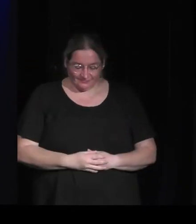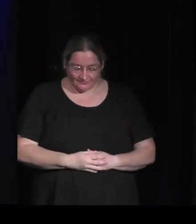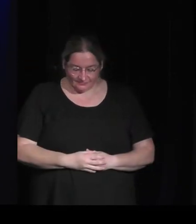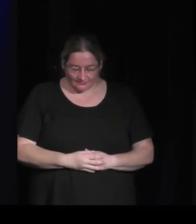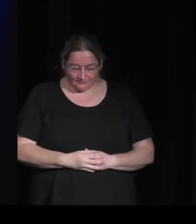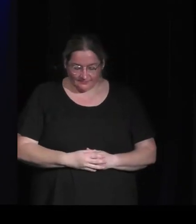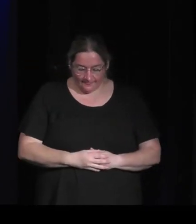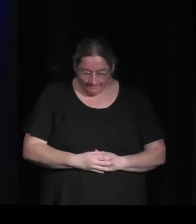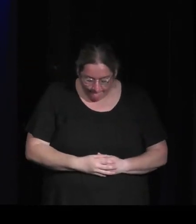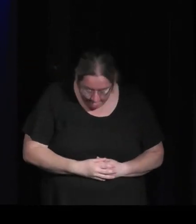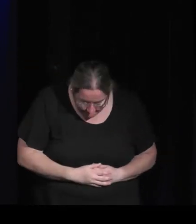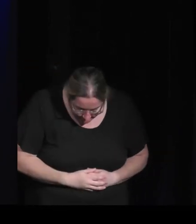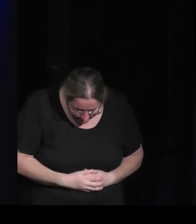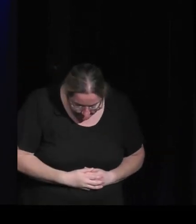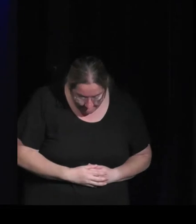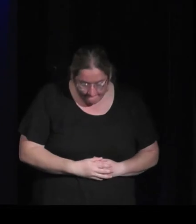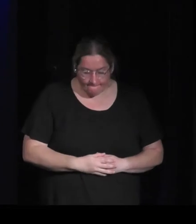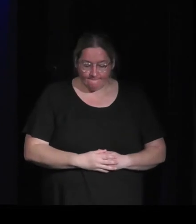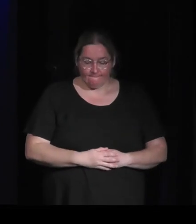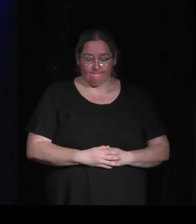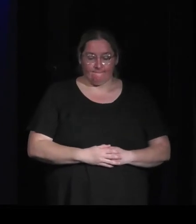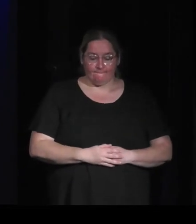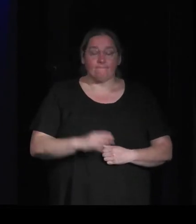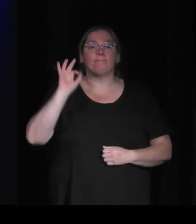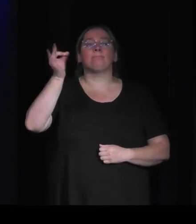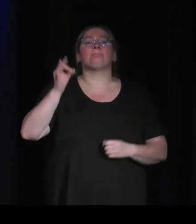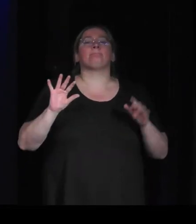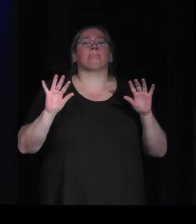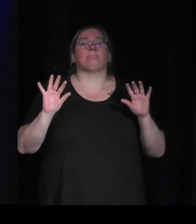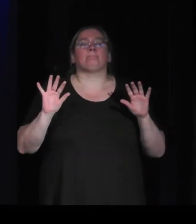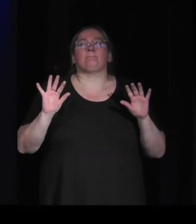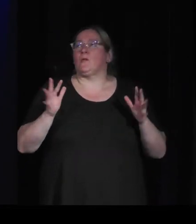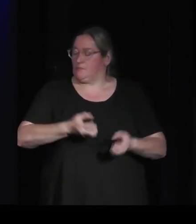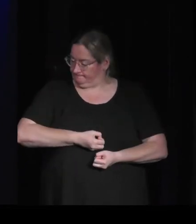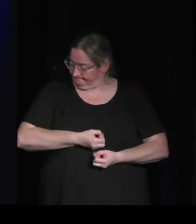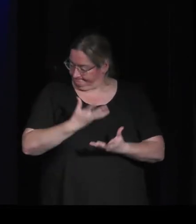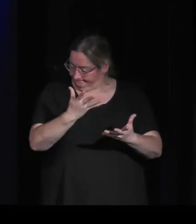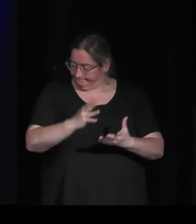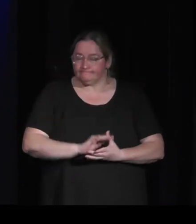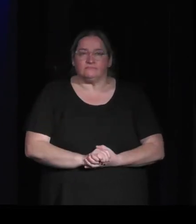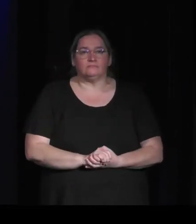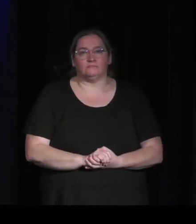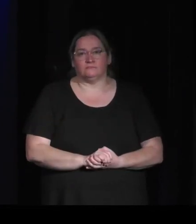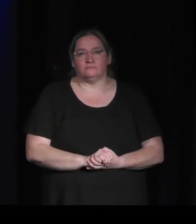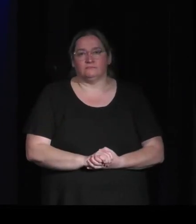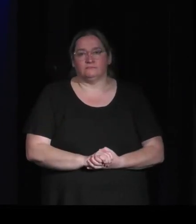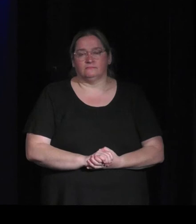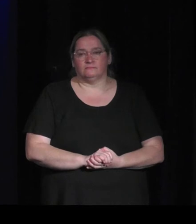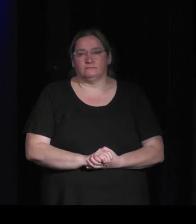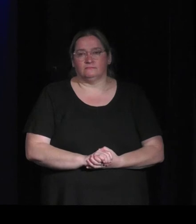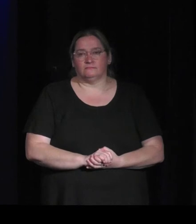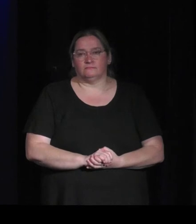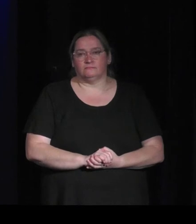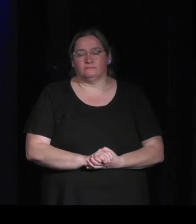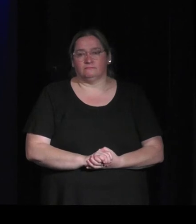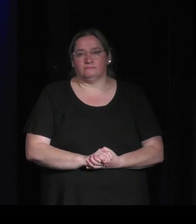Oui, alors comment vous dire ? Comment vous dire ? Je reste persuadé que quand on aime profondément quelque chose,